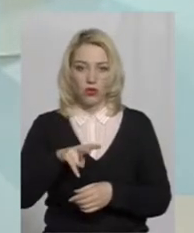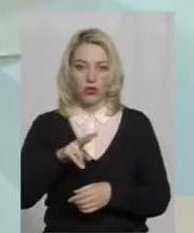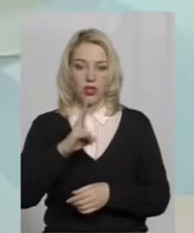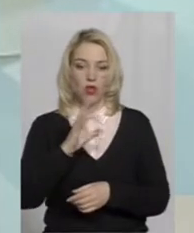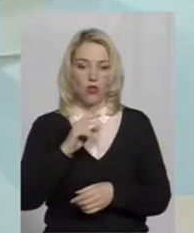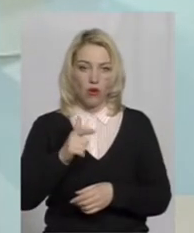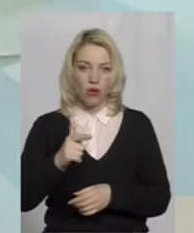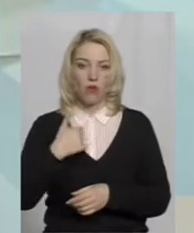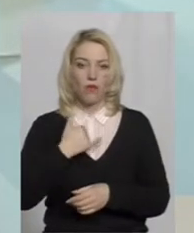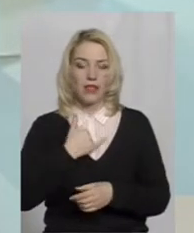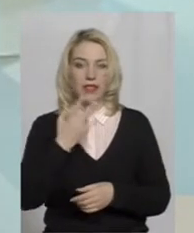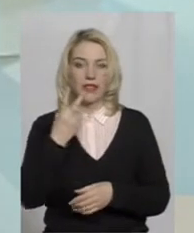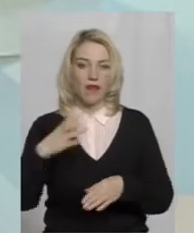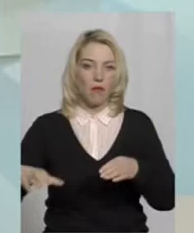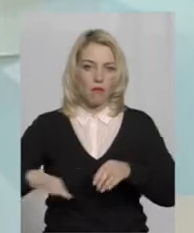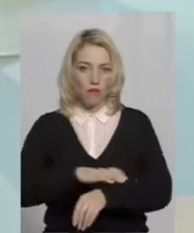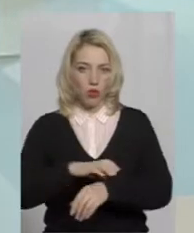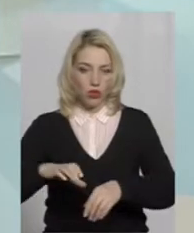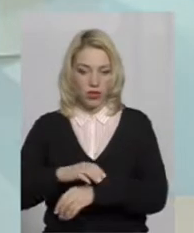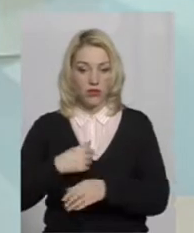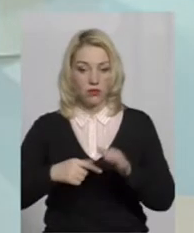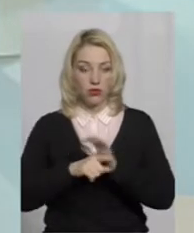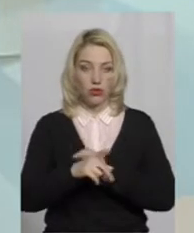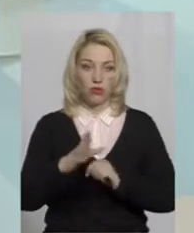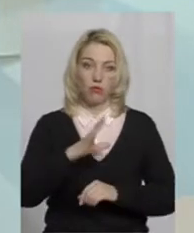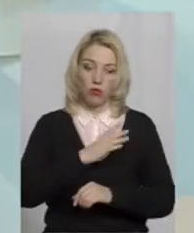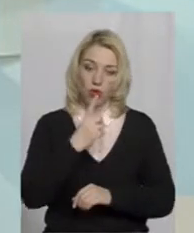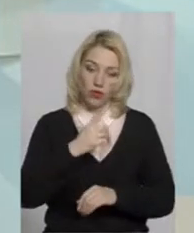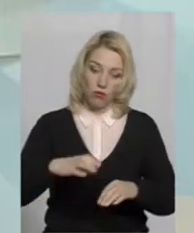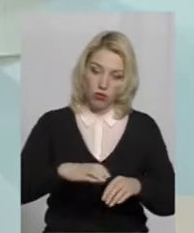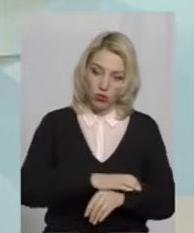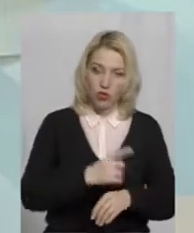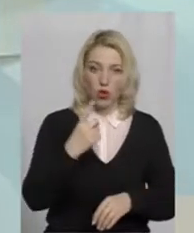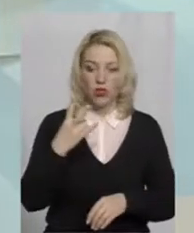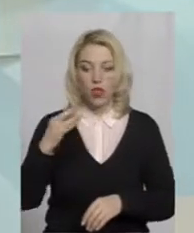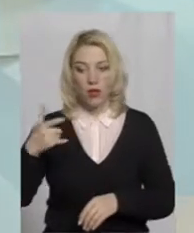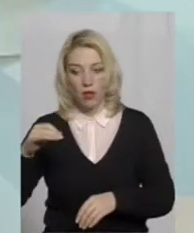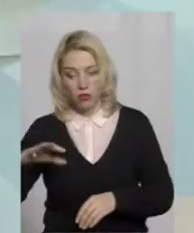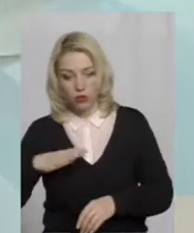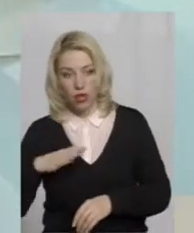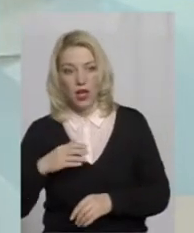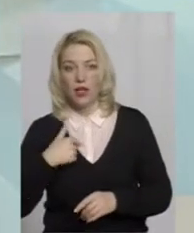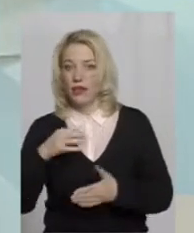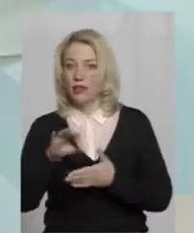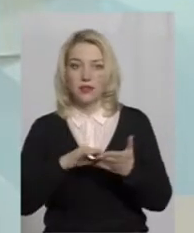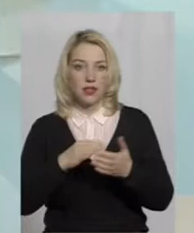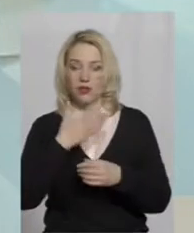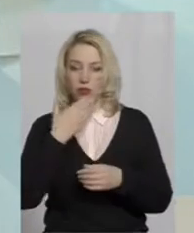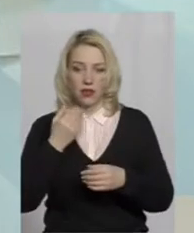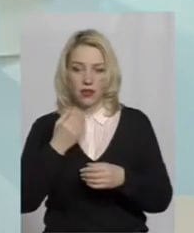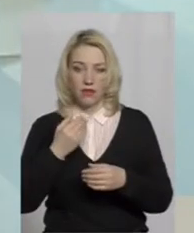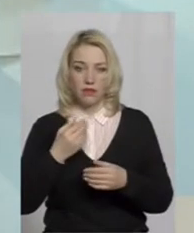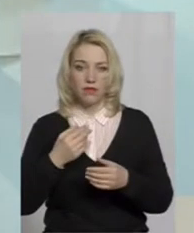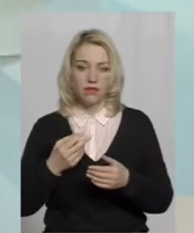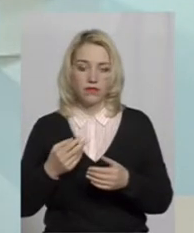ходжу на двох протезах. Ну, спочатку я ходив на одному протезі, одна нога була. Тобто, я не зразу перейшов отак от на протези